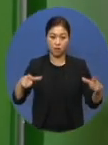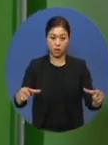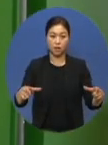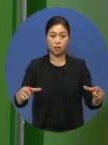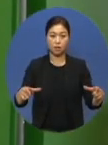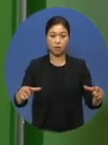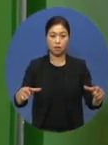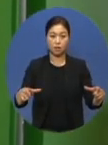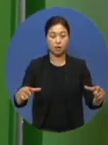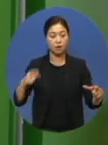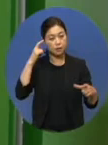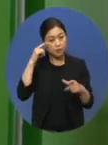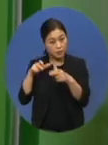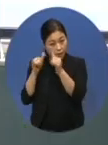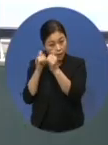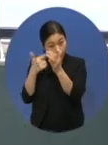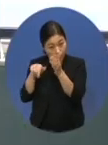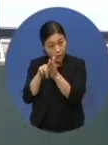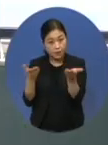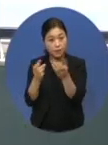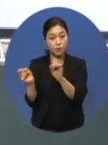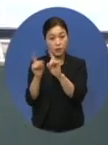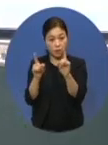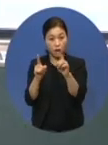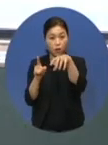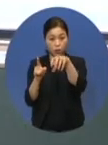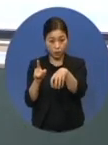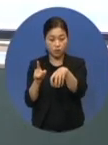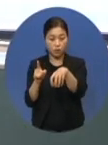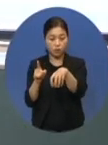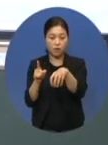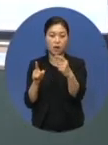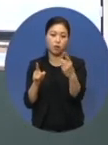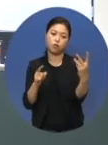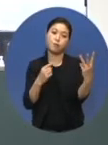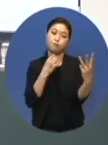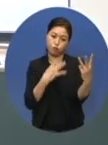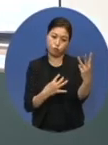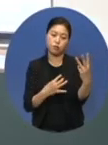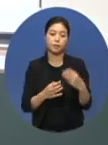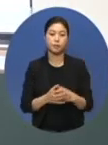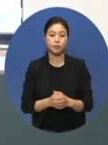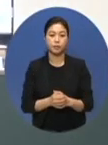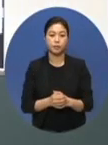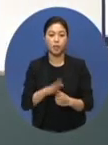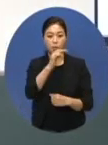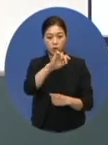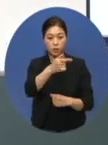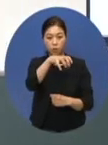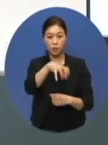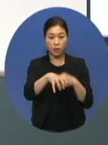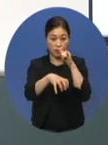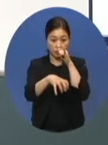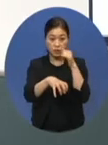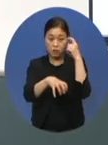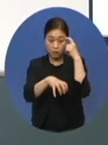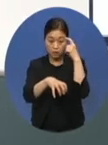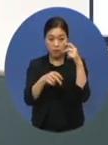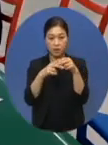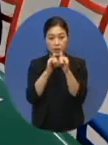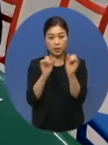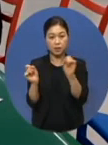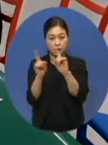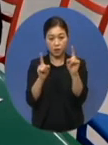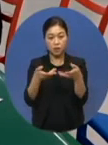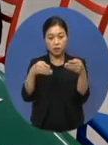그들을 위한 직업재활시설이 단 3곳 뿐입니다. 포천시에 위치한 정신장애인 재활시설